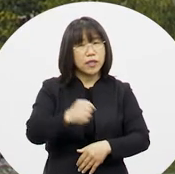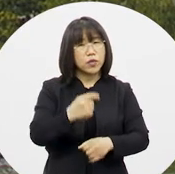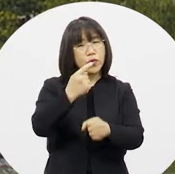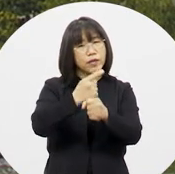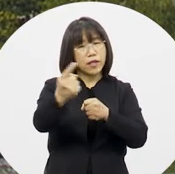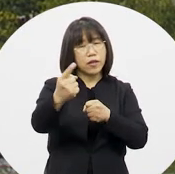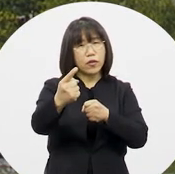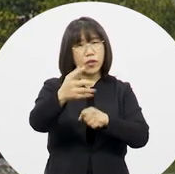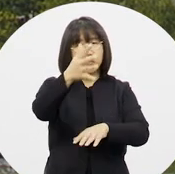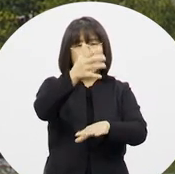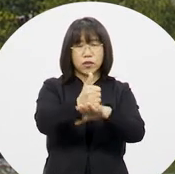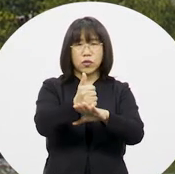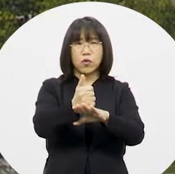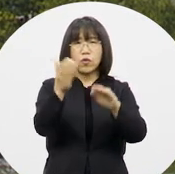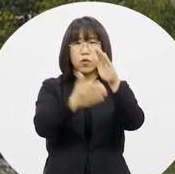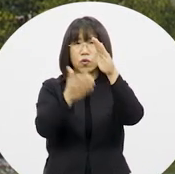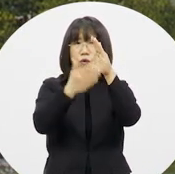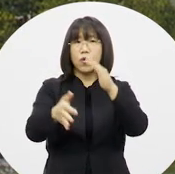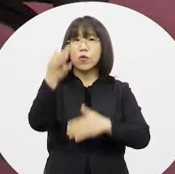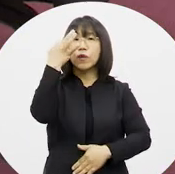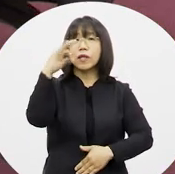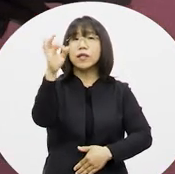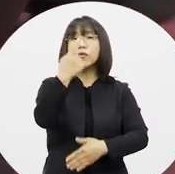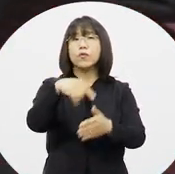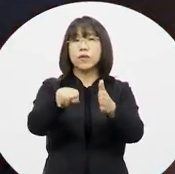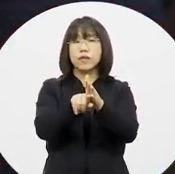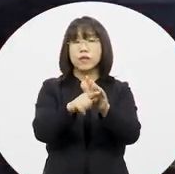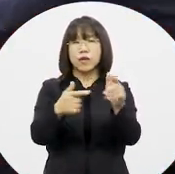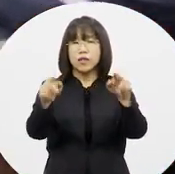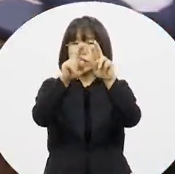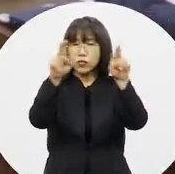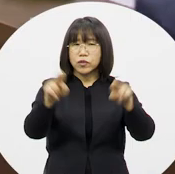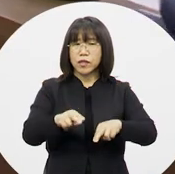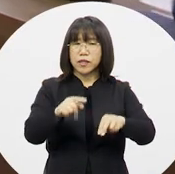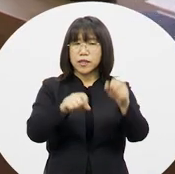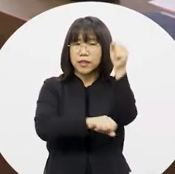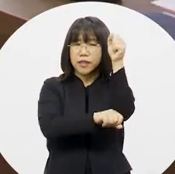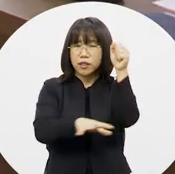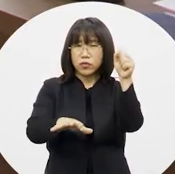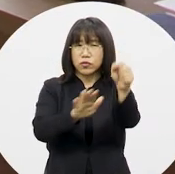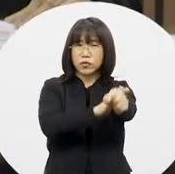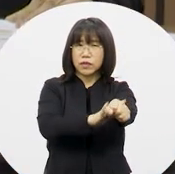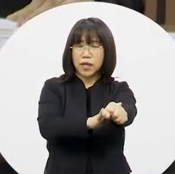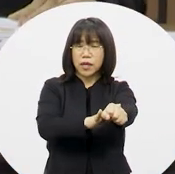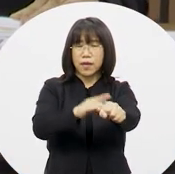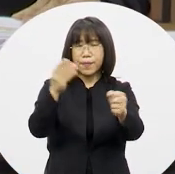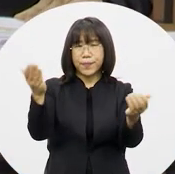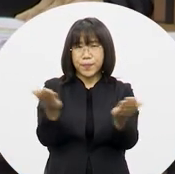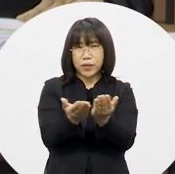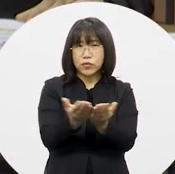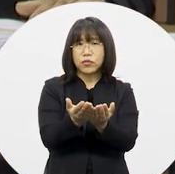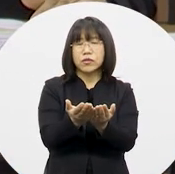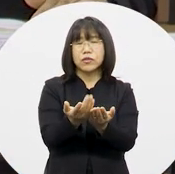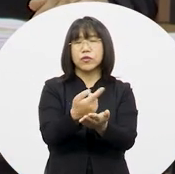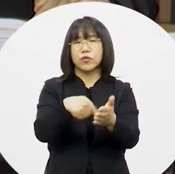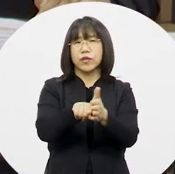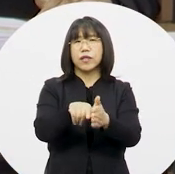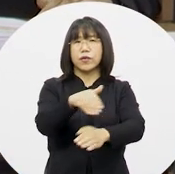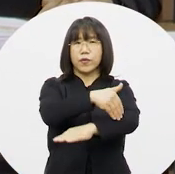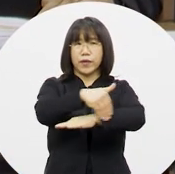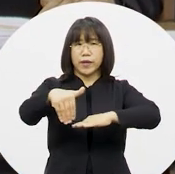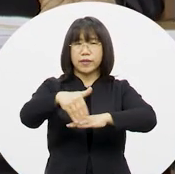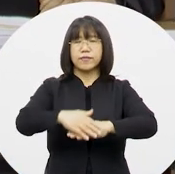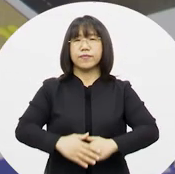5월 국제안전도시 최종 인증을 위해 구정 각 분야에서 국제적 안전 기준에 부합하는 정책을 추진한다는